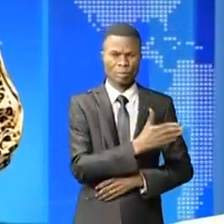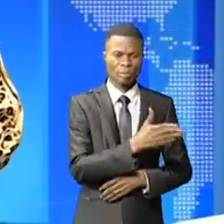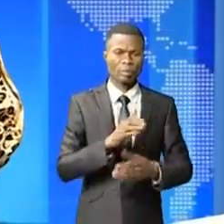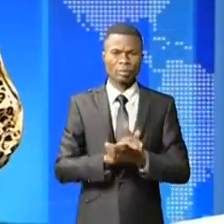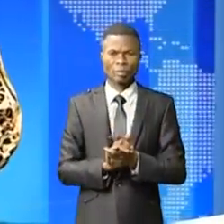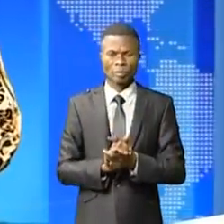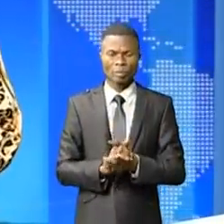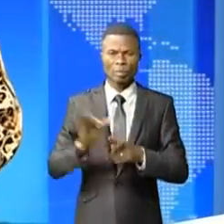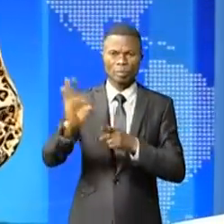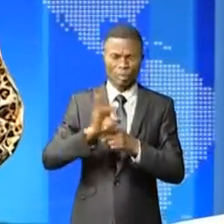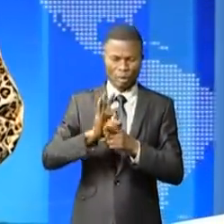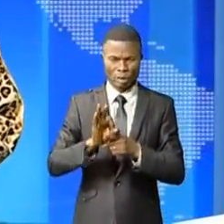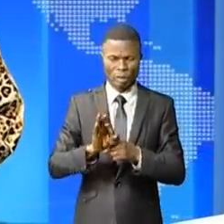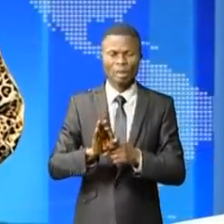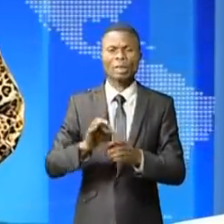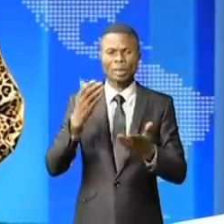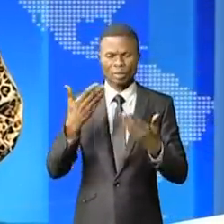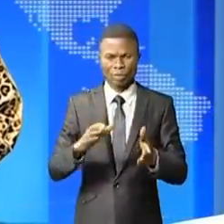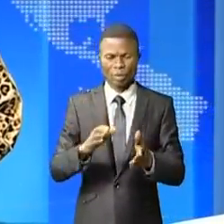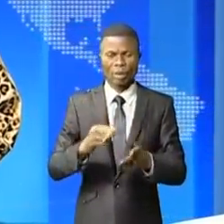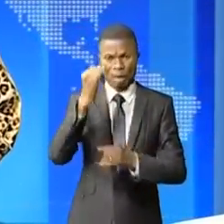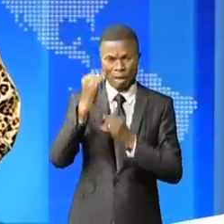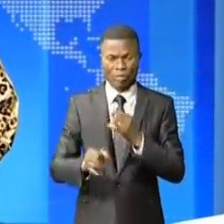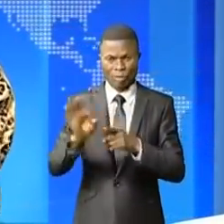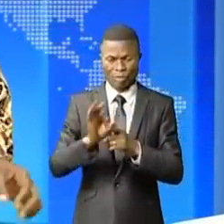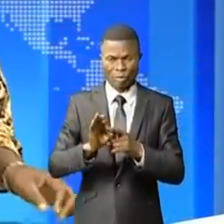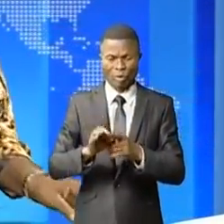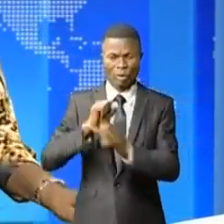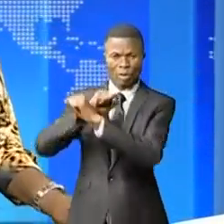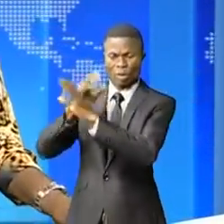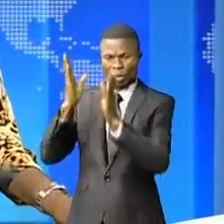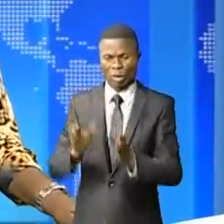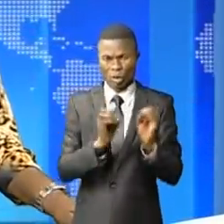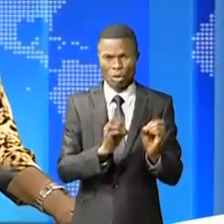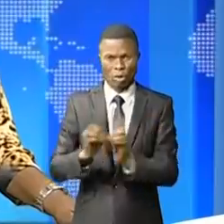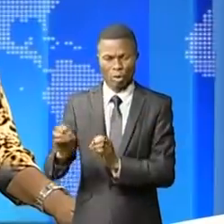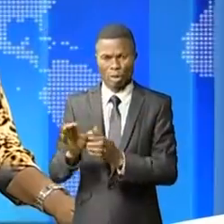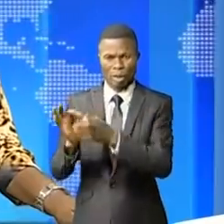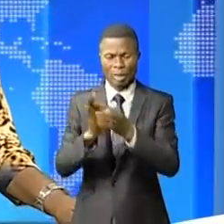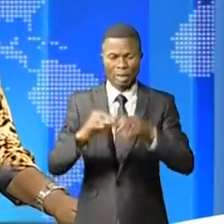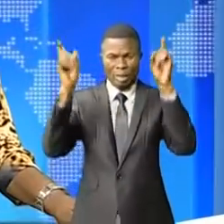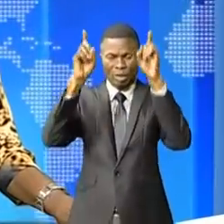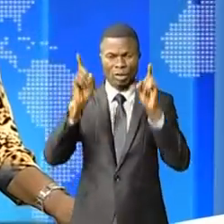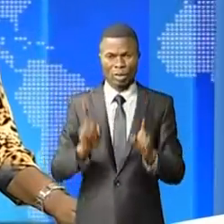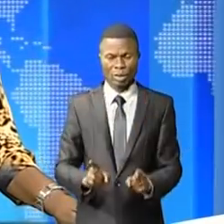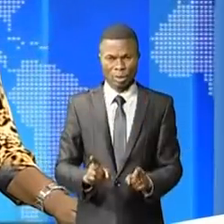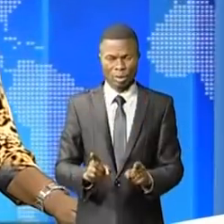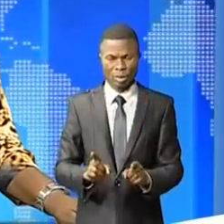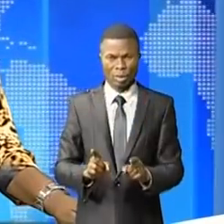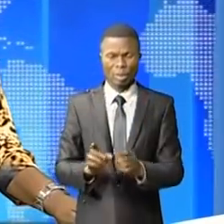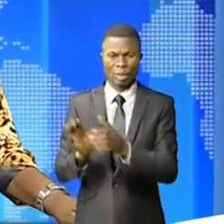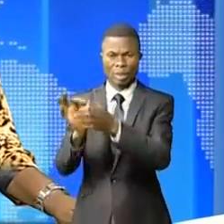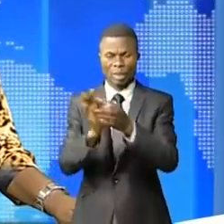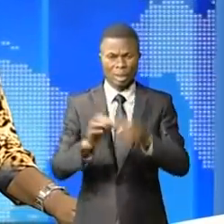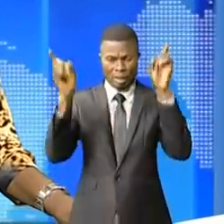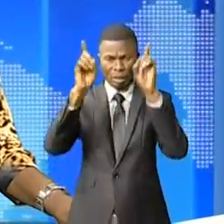D'une formation à une autre, clôture de la formation de syndicalistes organisée par l'Union africaine ici, plutôt l'Union